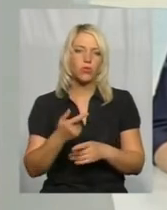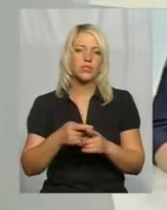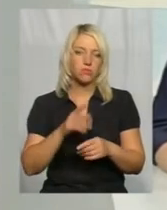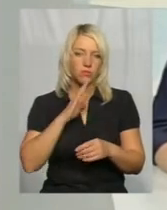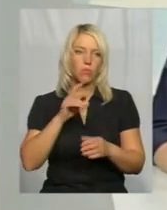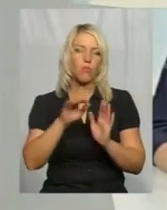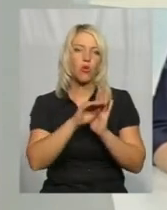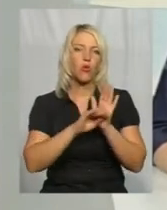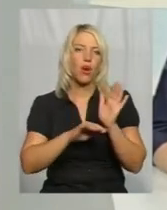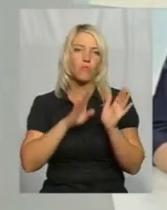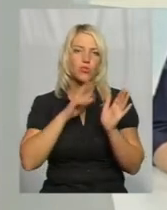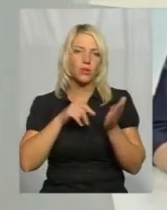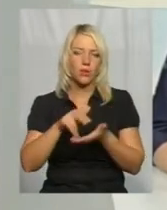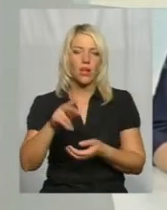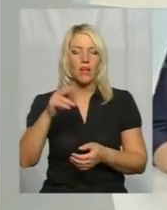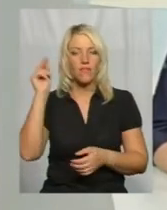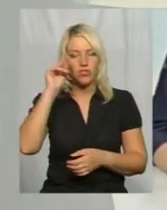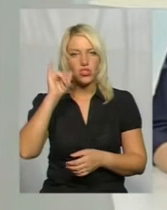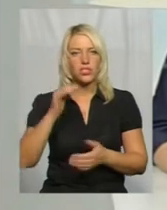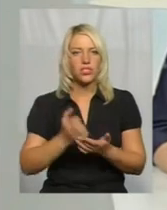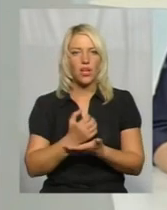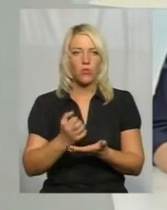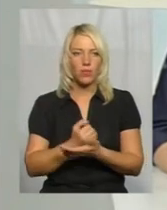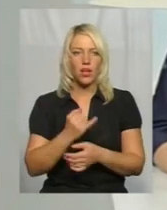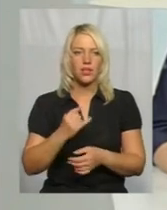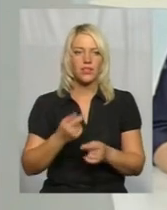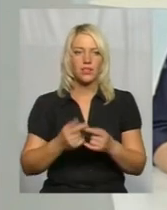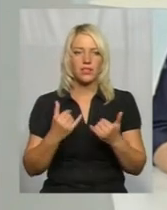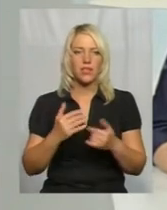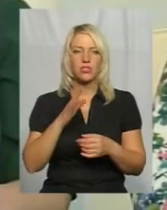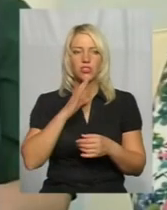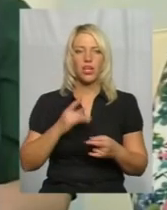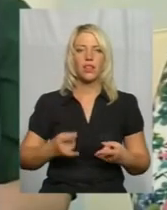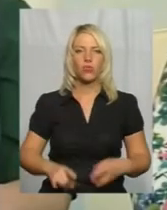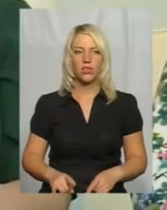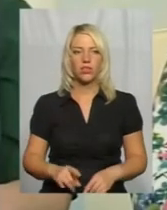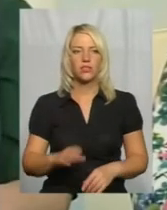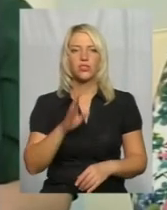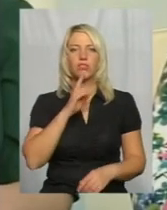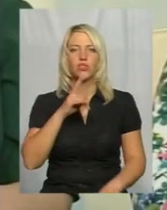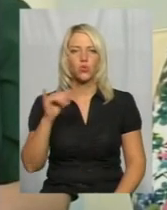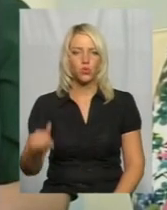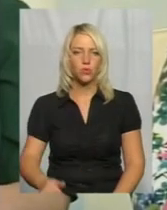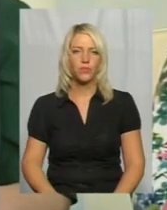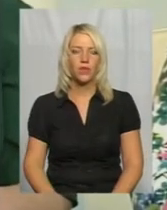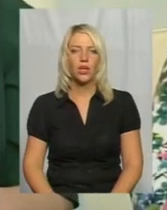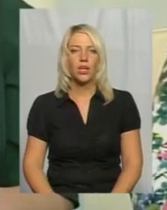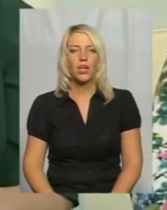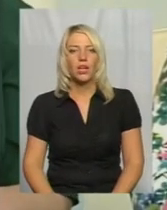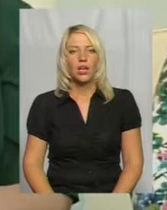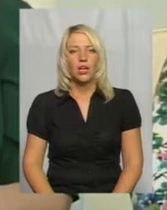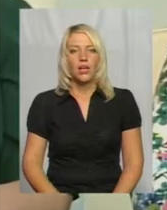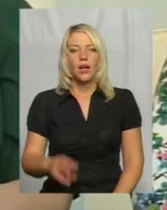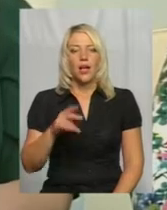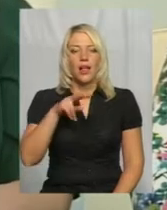А яку програму? В Чисі Заробляй вона пройшла. І на даний момент зараз народилася дівчинка. А в основному про